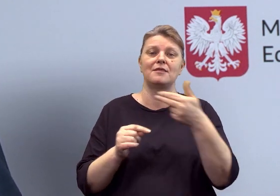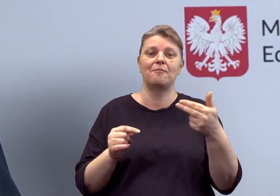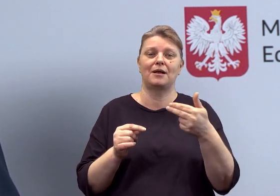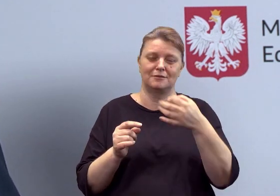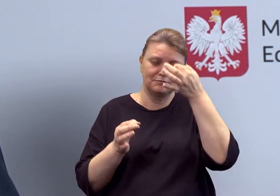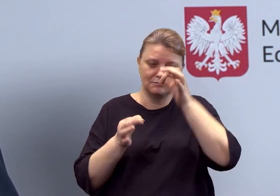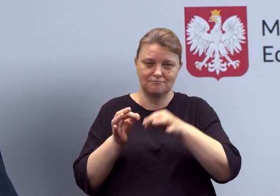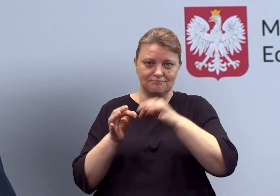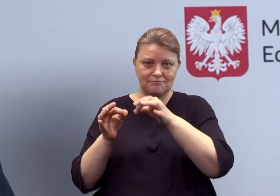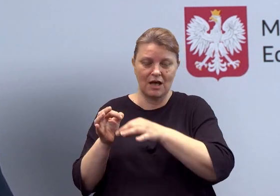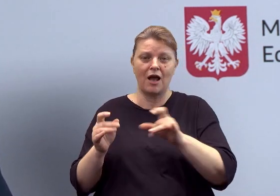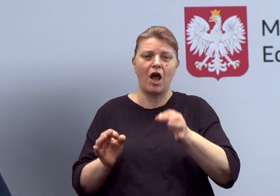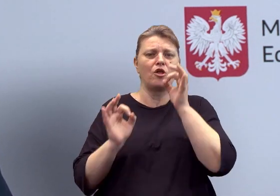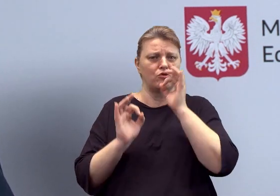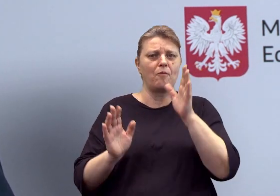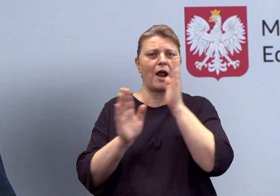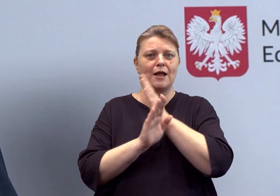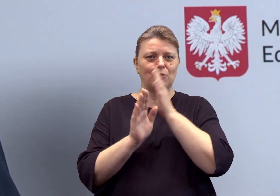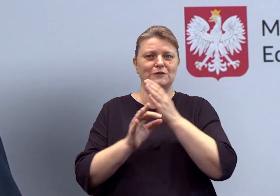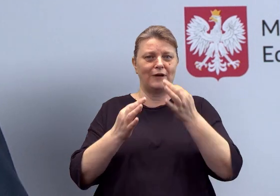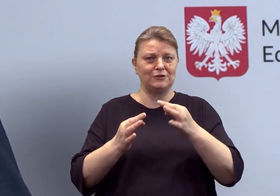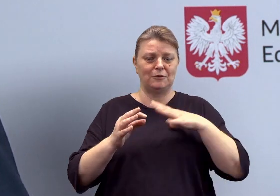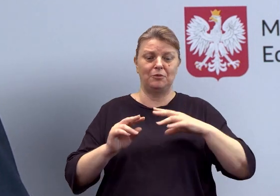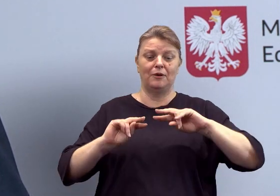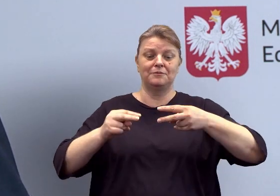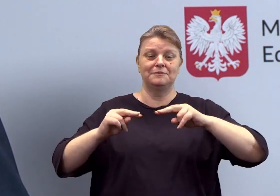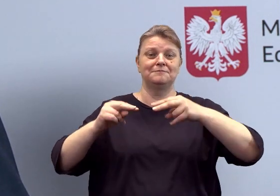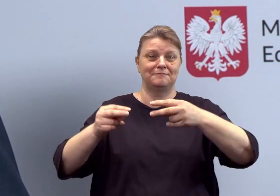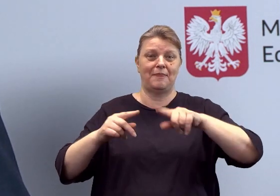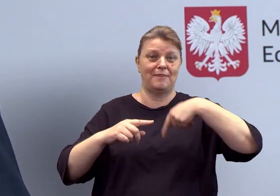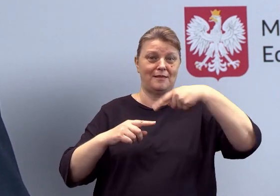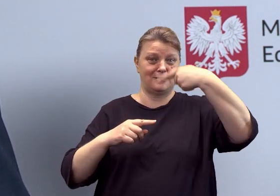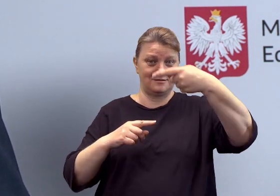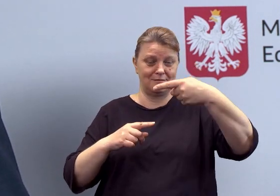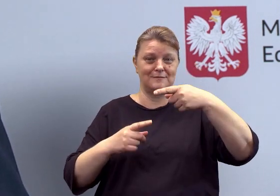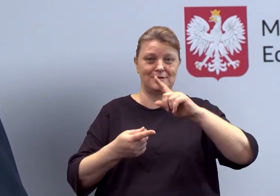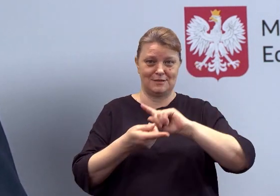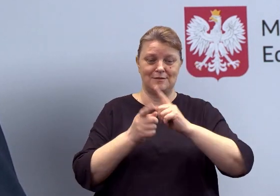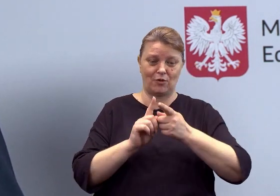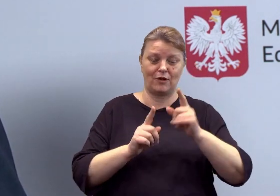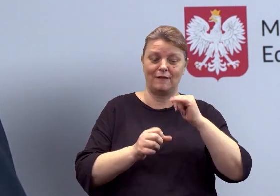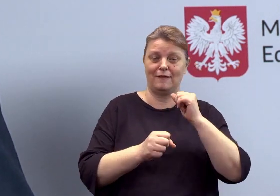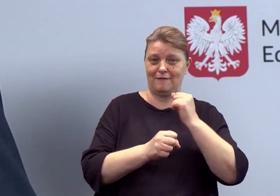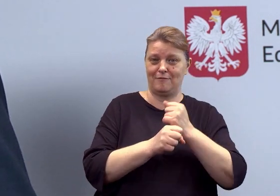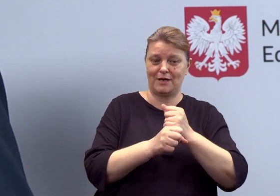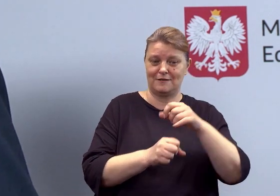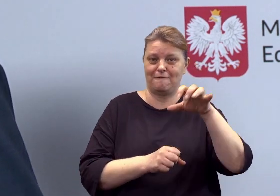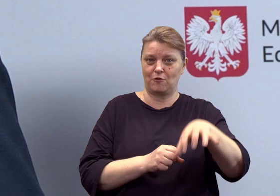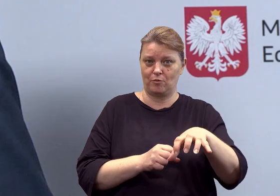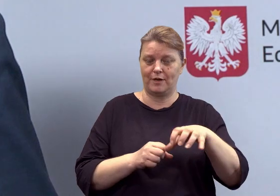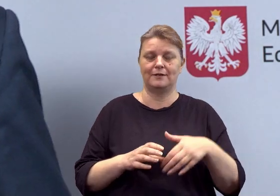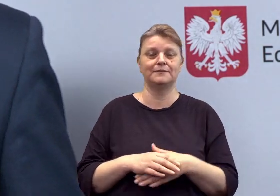atmosfera, która dzisiaj była na spotkaniu przełoży się także na podobną atmosferę w tej pracy szczegółowej grup